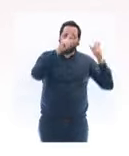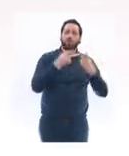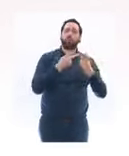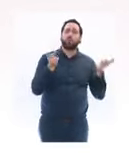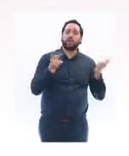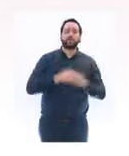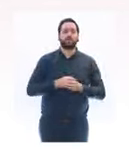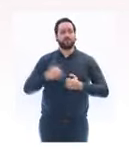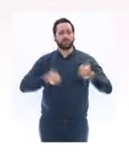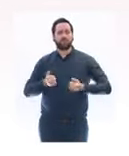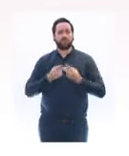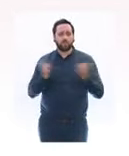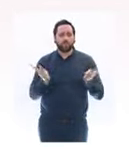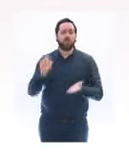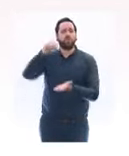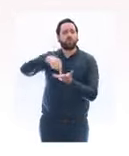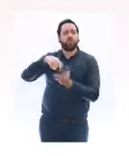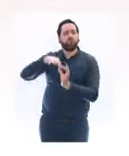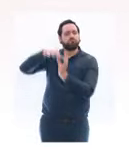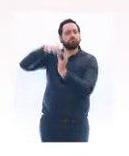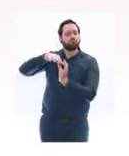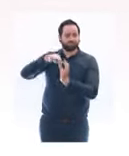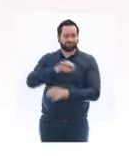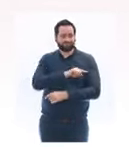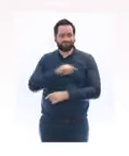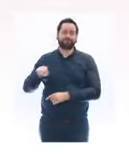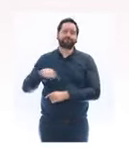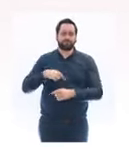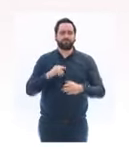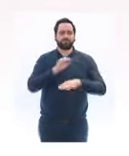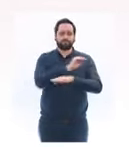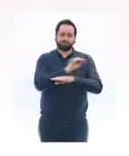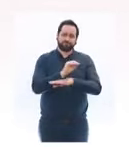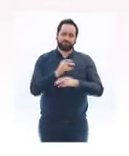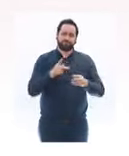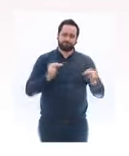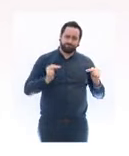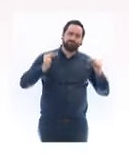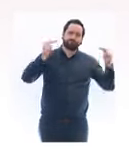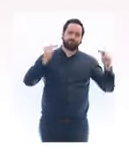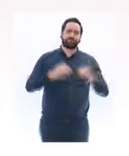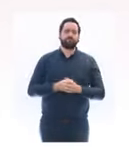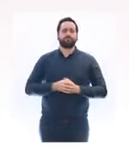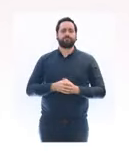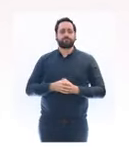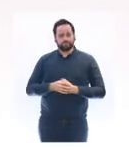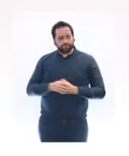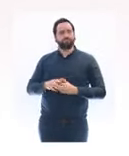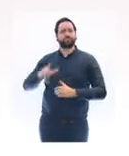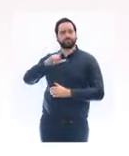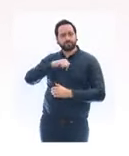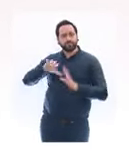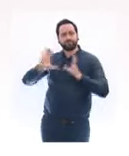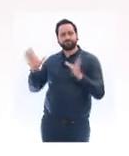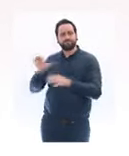des services publics et des lieux de culte sera renforcée et la mobilisation des forces de sécurité sera accrue.